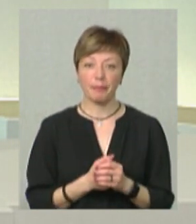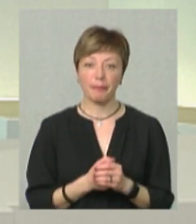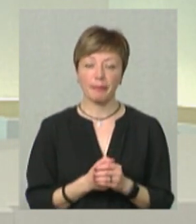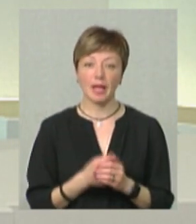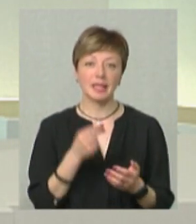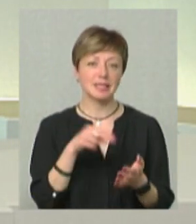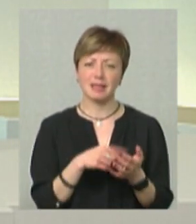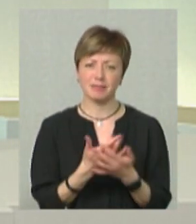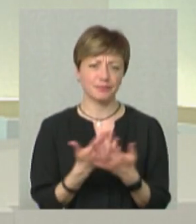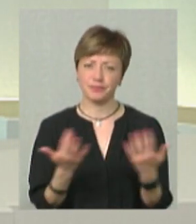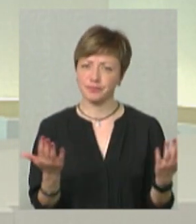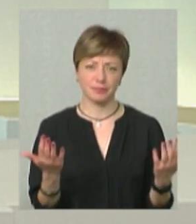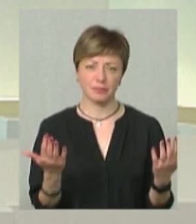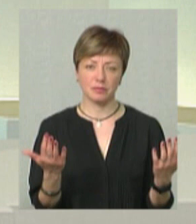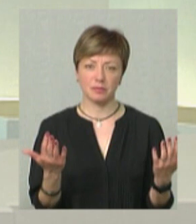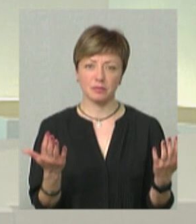Ціна різна.